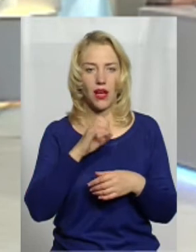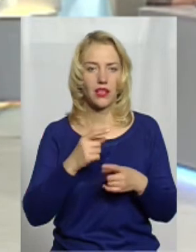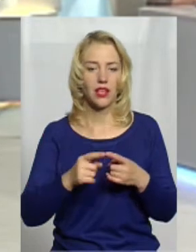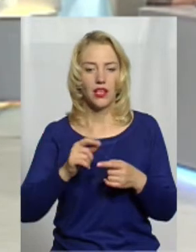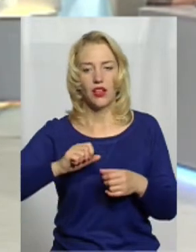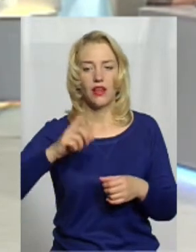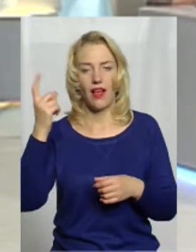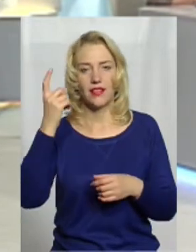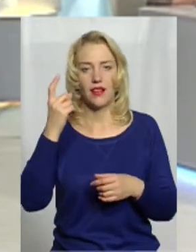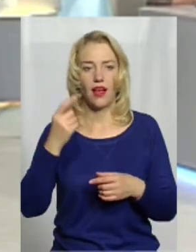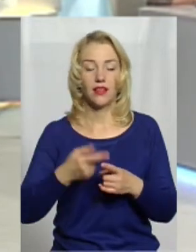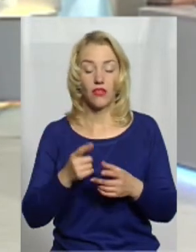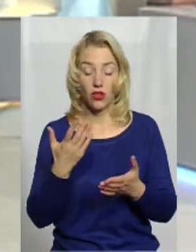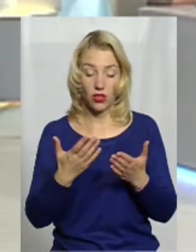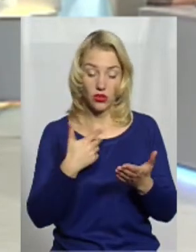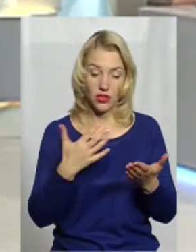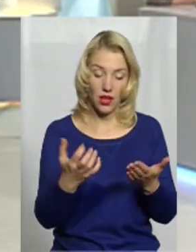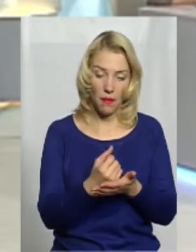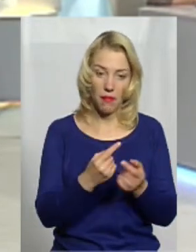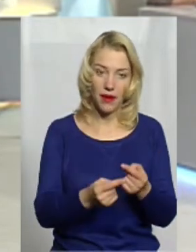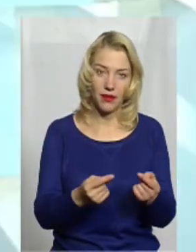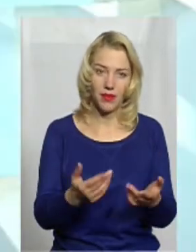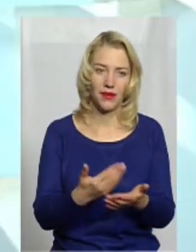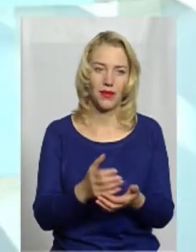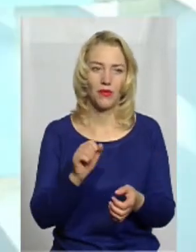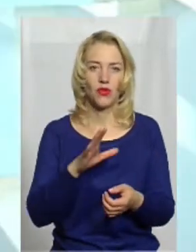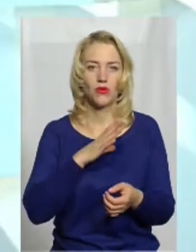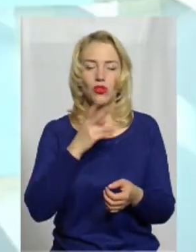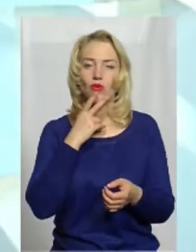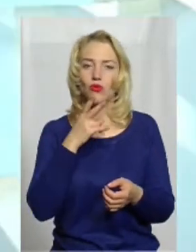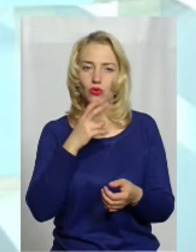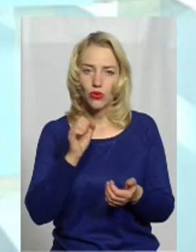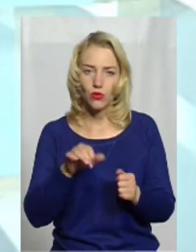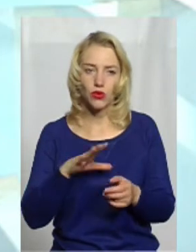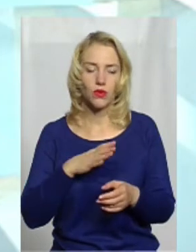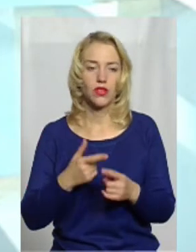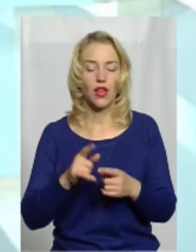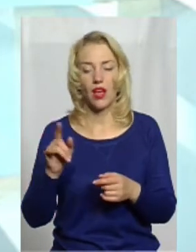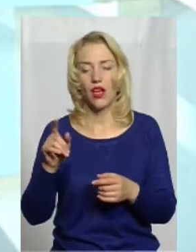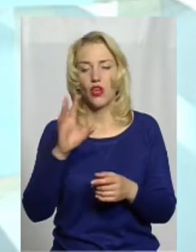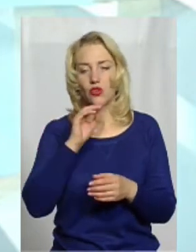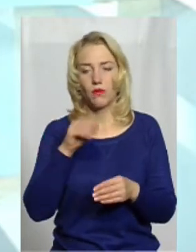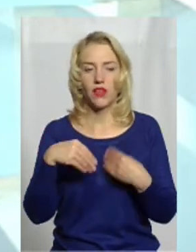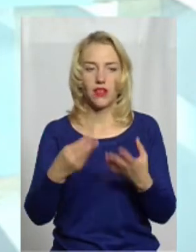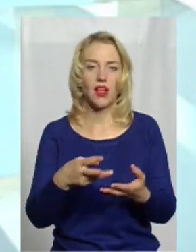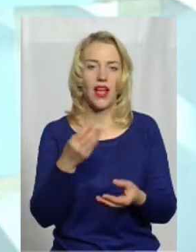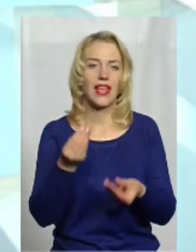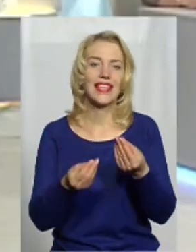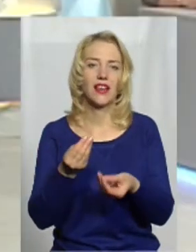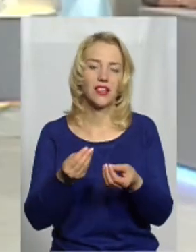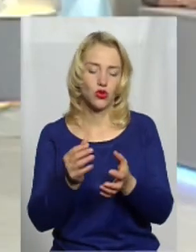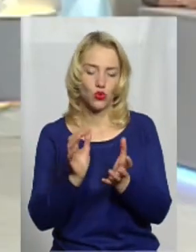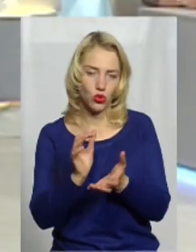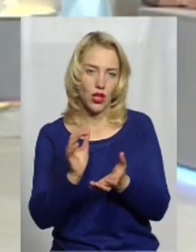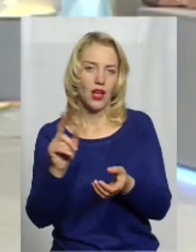знаходячи цей предмет, який ми шукаємо, це може бути тютюн, вона отримує іграшку і заохочення